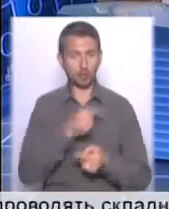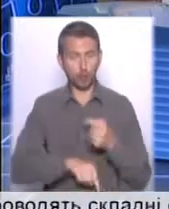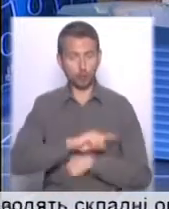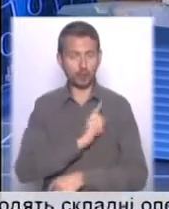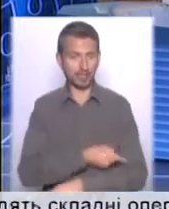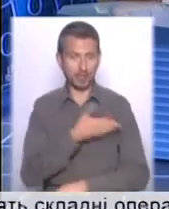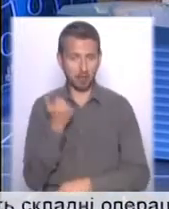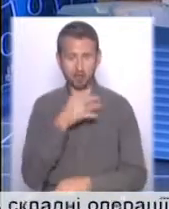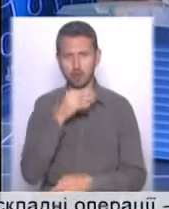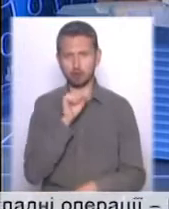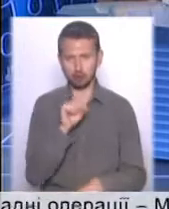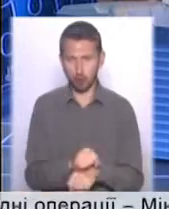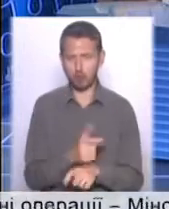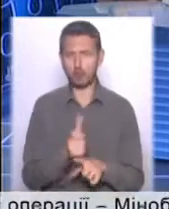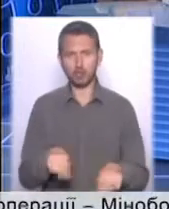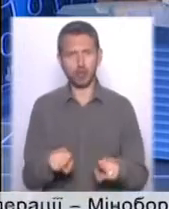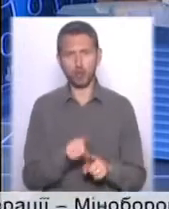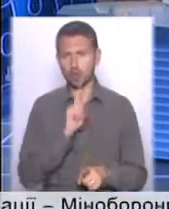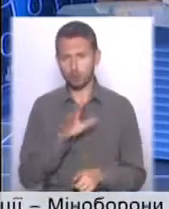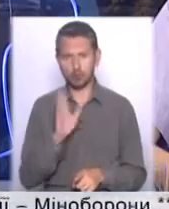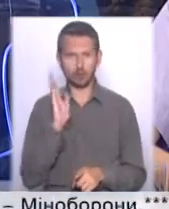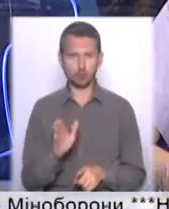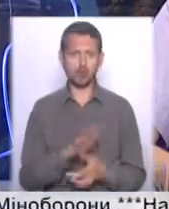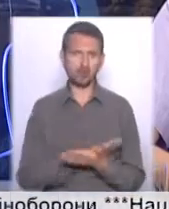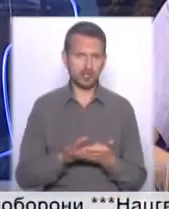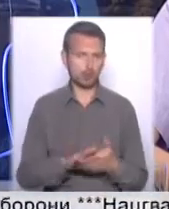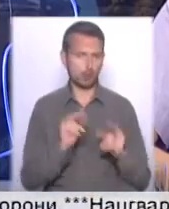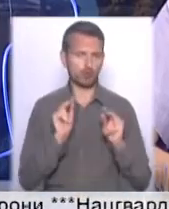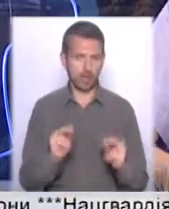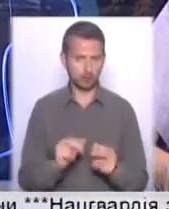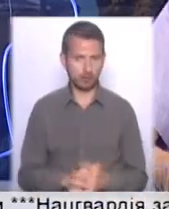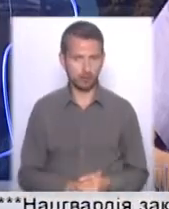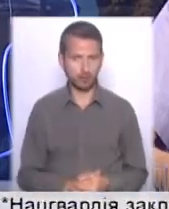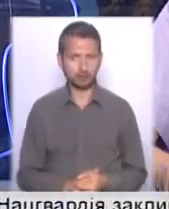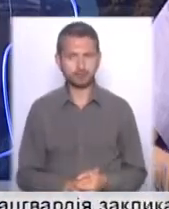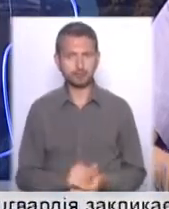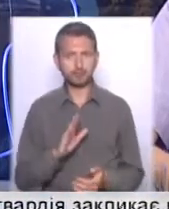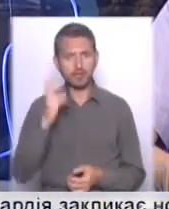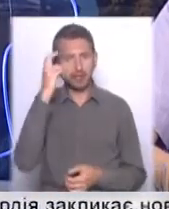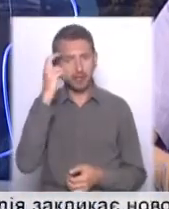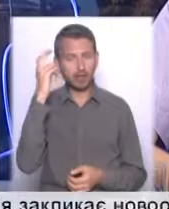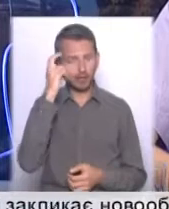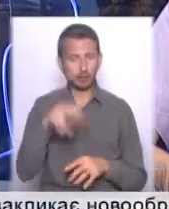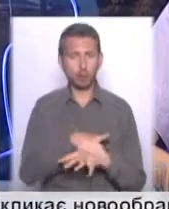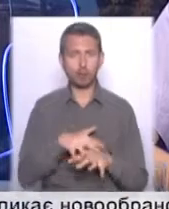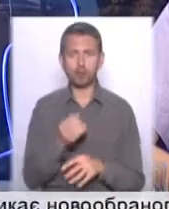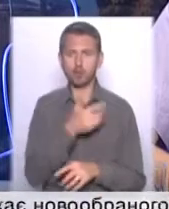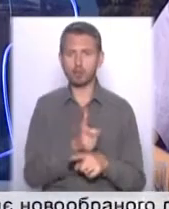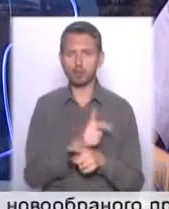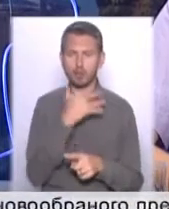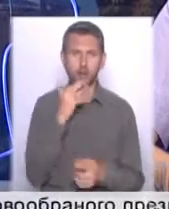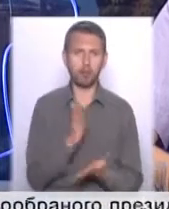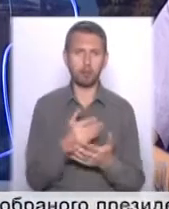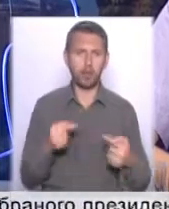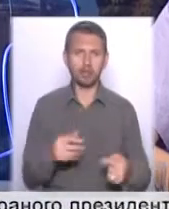стоп, більш такого не буде, далі все буде чисто і чисто. В Києві, в київської громади ще дуже багато майна і дуже